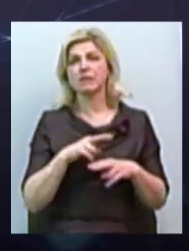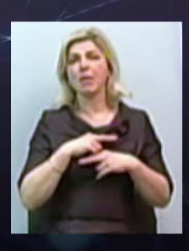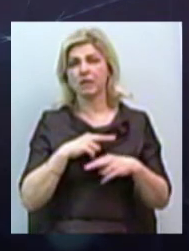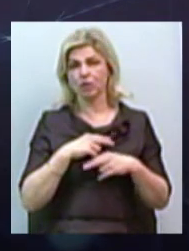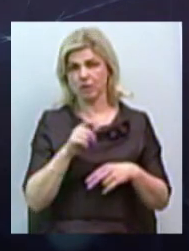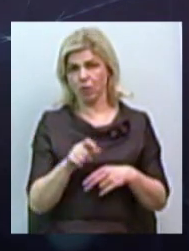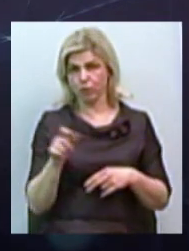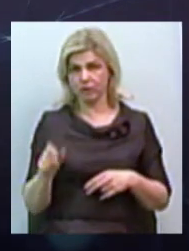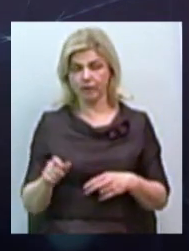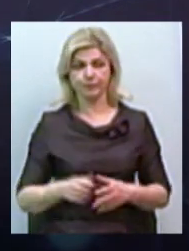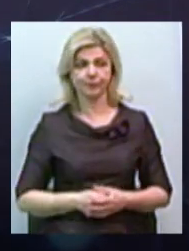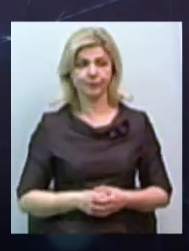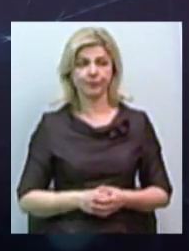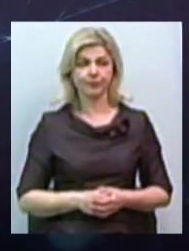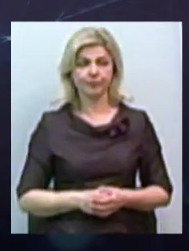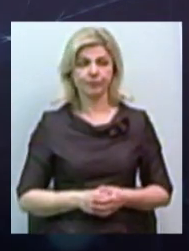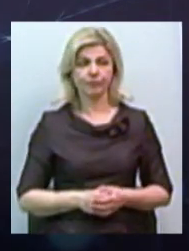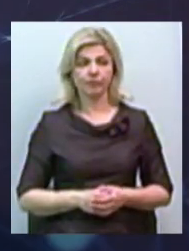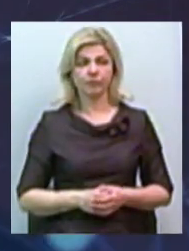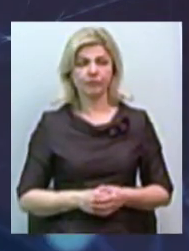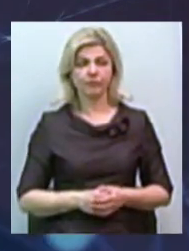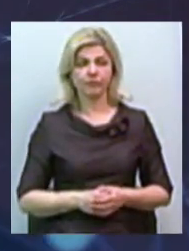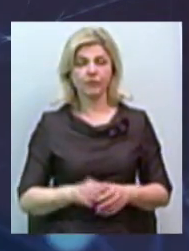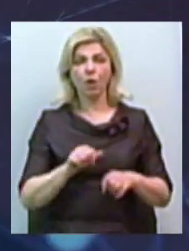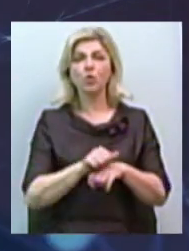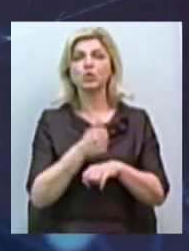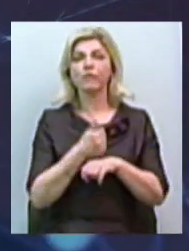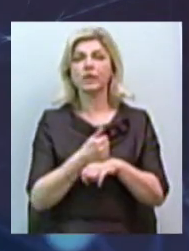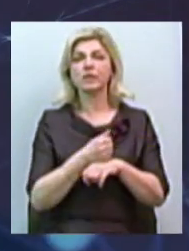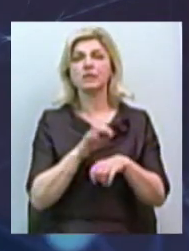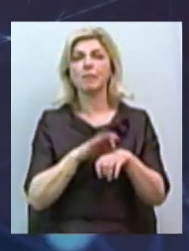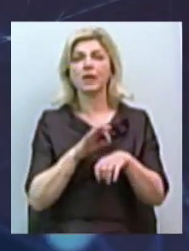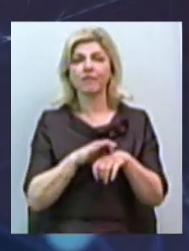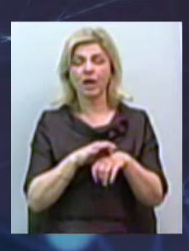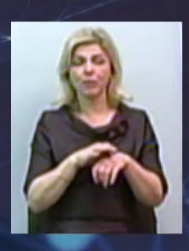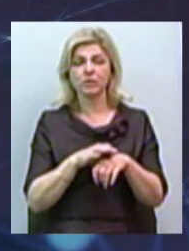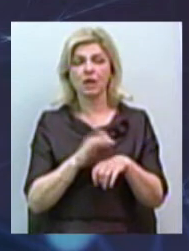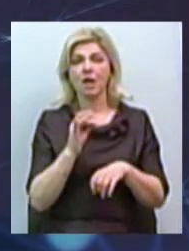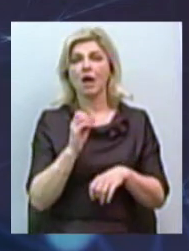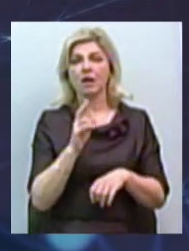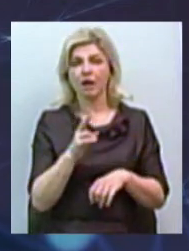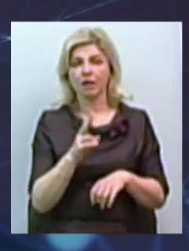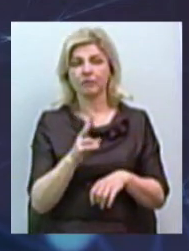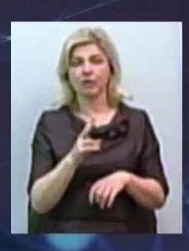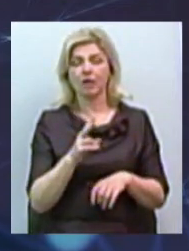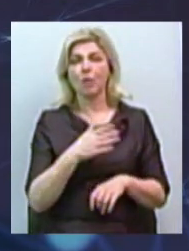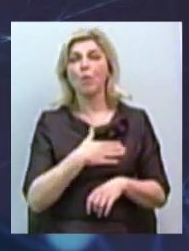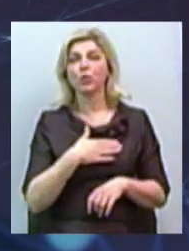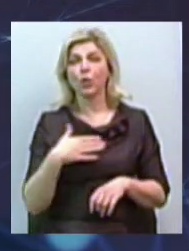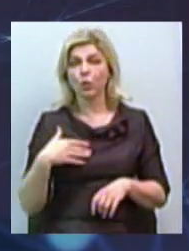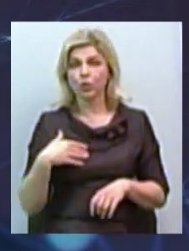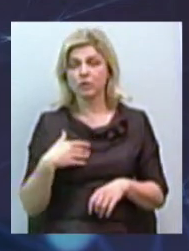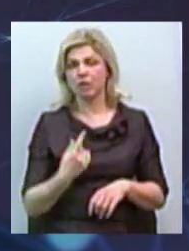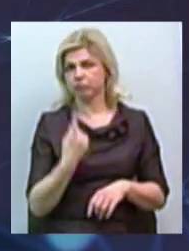І серед основних таких заболіваємостей, раком, молочна жиліза